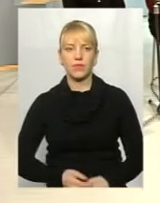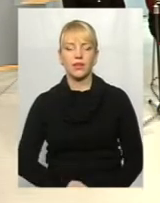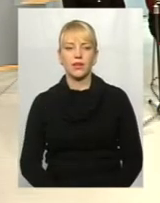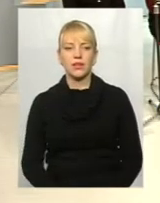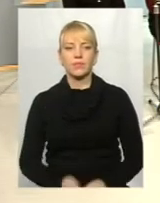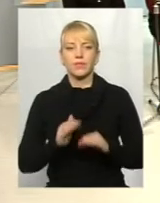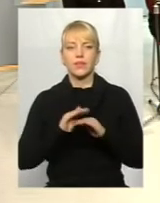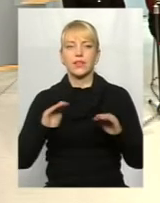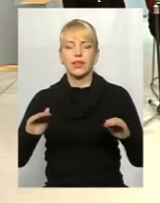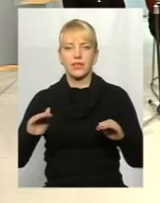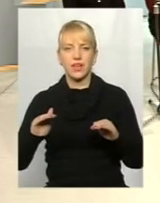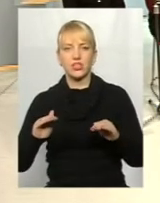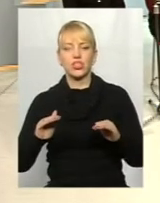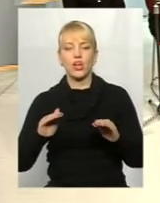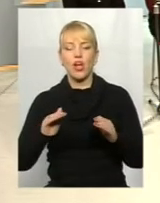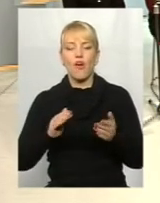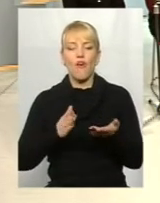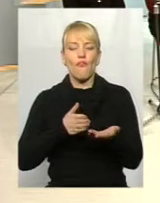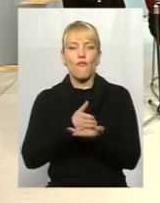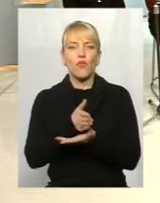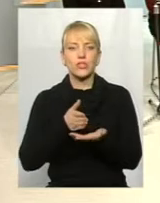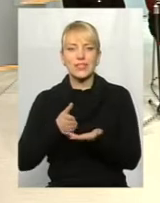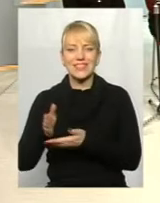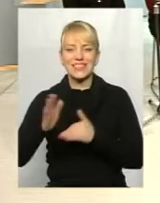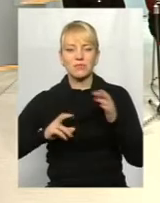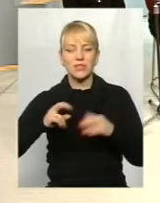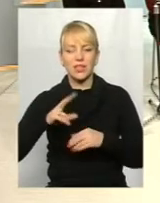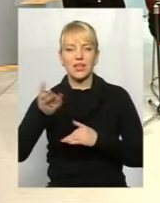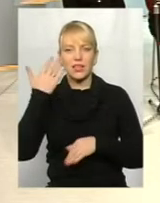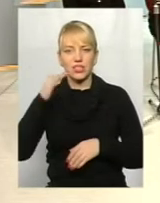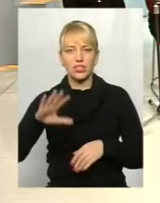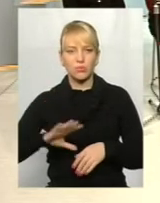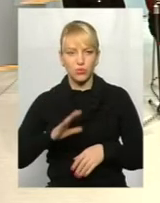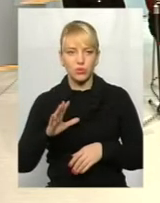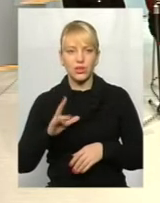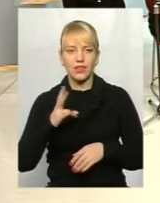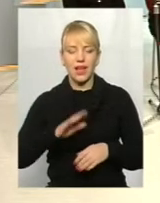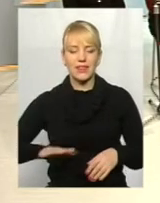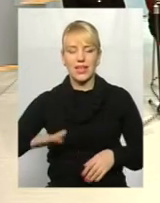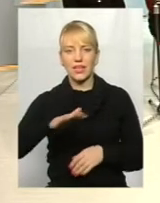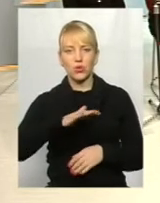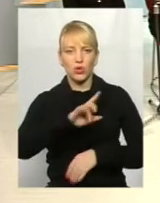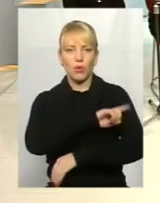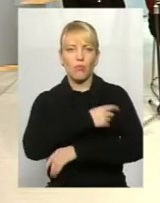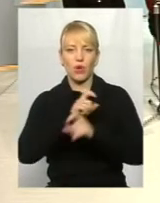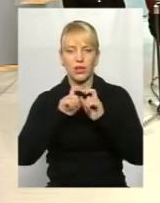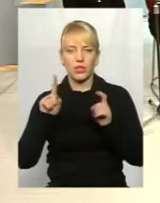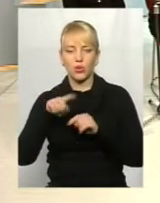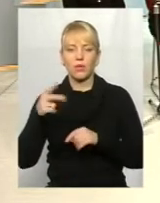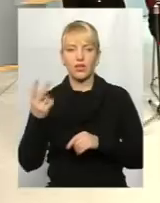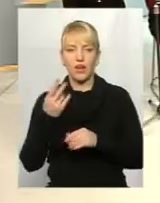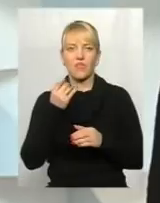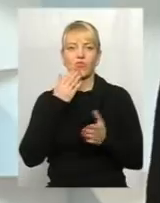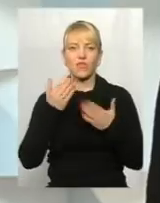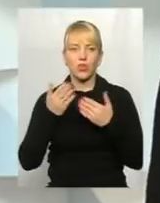Дитячі війські спеціалісти і раніше знаходились просто територіально на території поліклініки номер 2. відносилися до